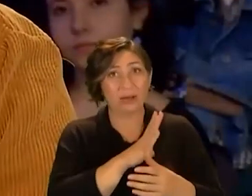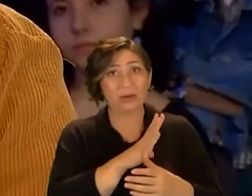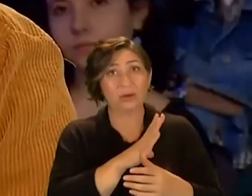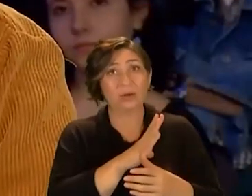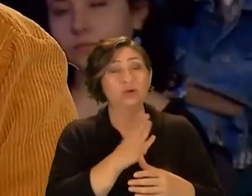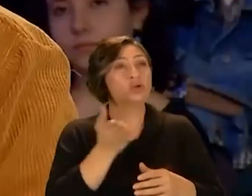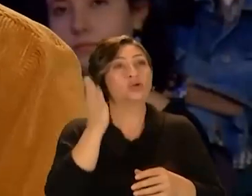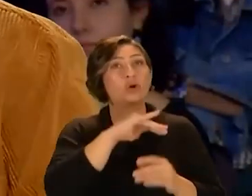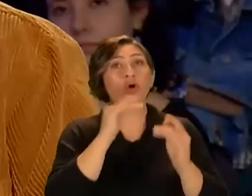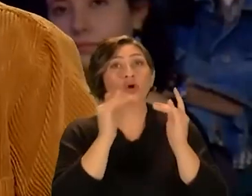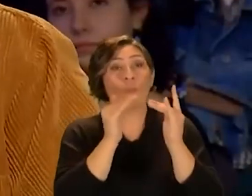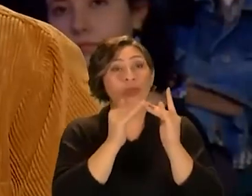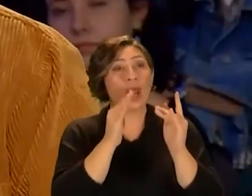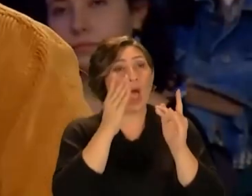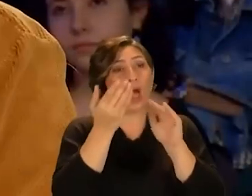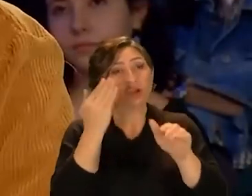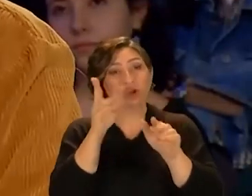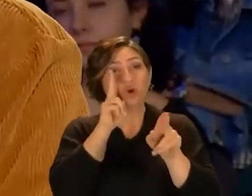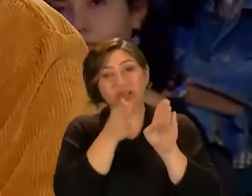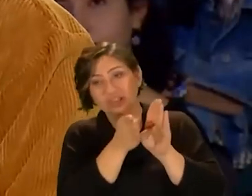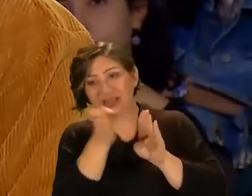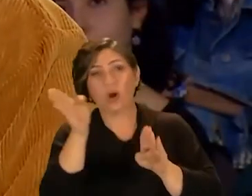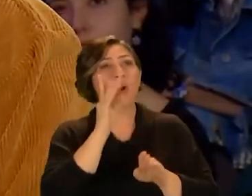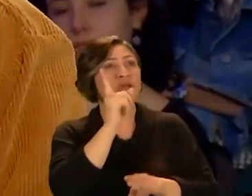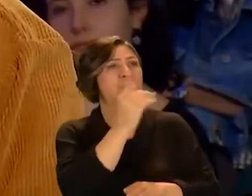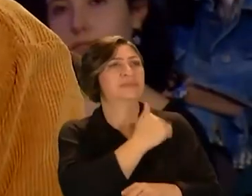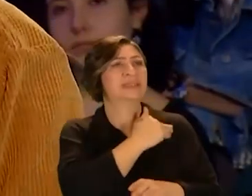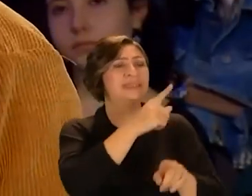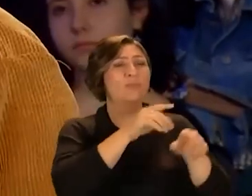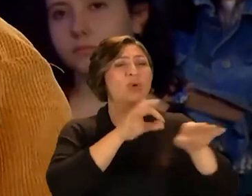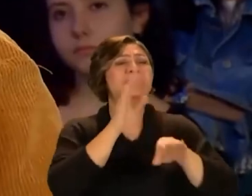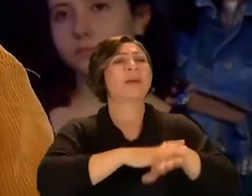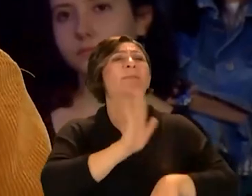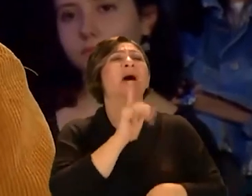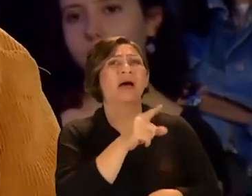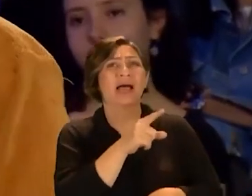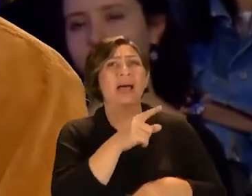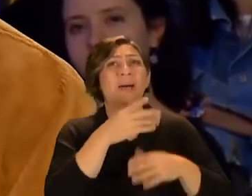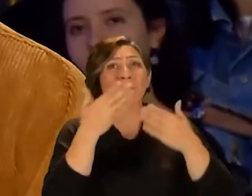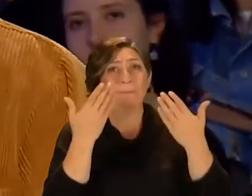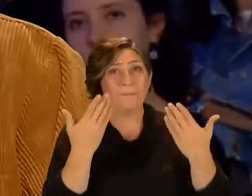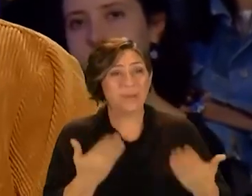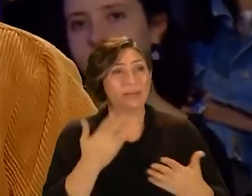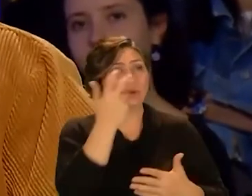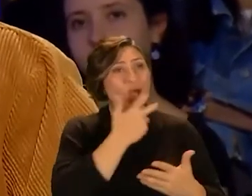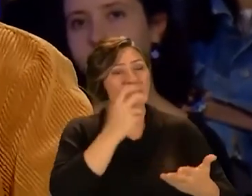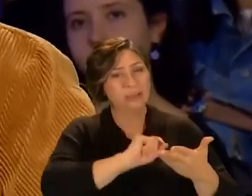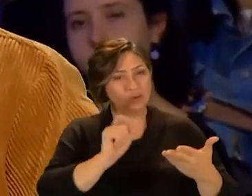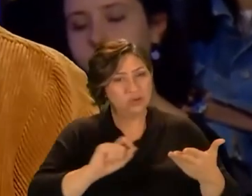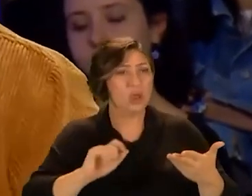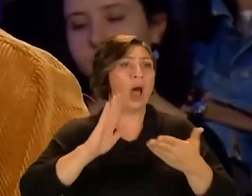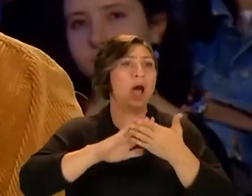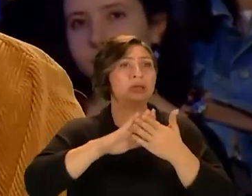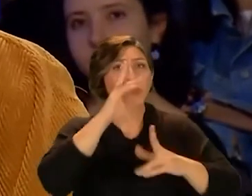Sonra köprüden önce son çıkışta bütün hocalarım da dedi yani sen mühendislik yapma Madem işte şarkı